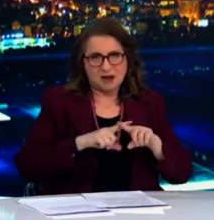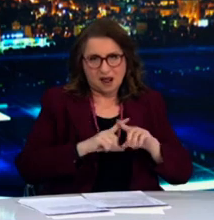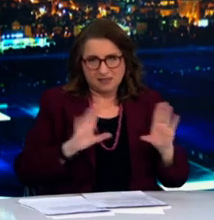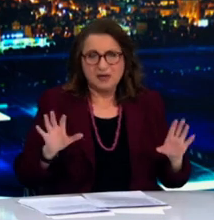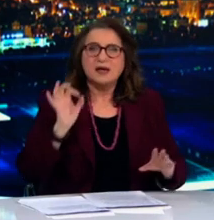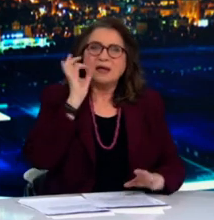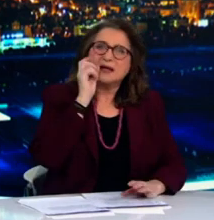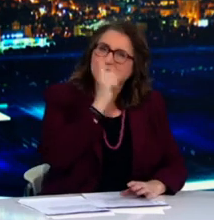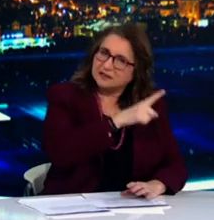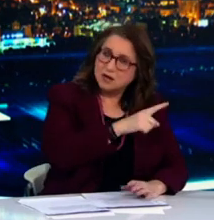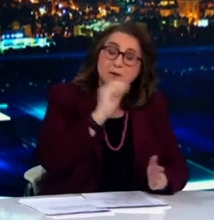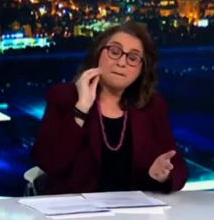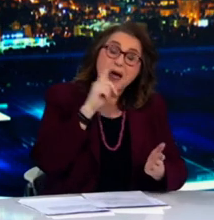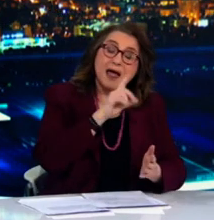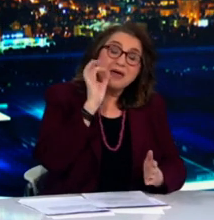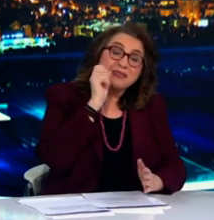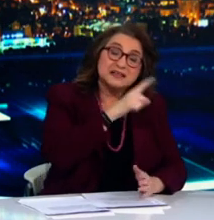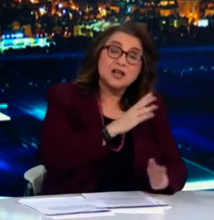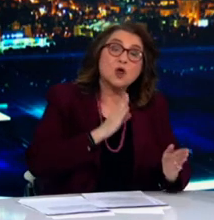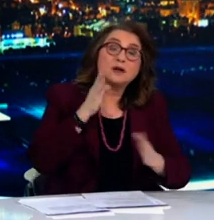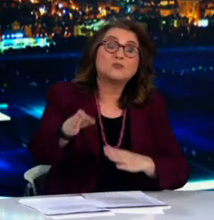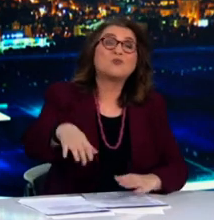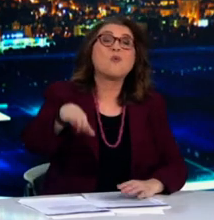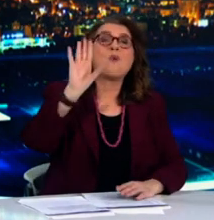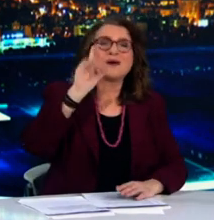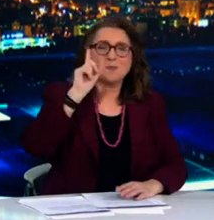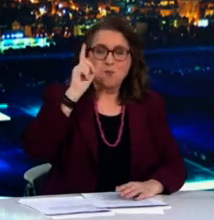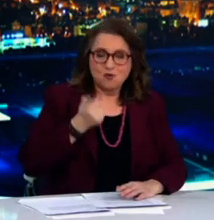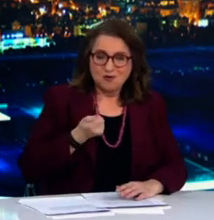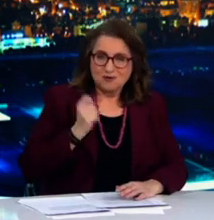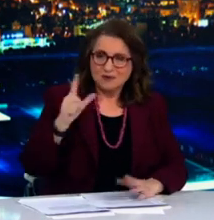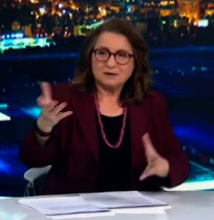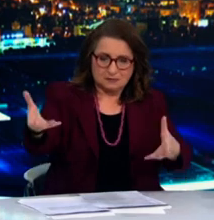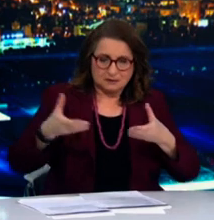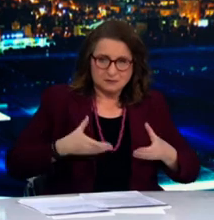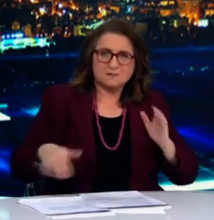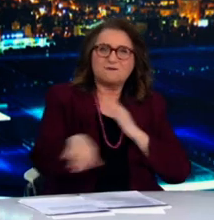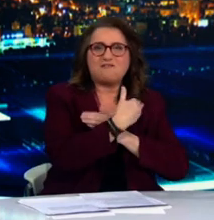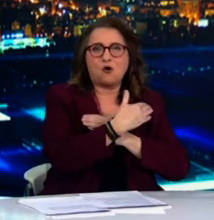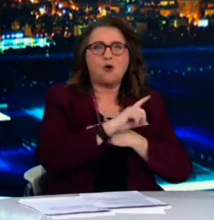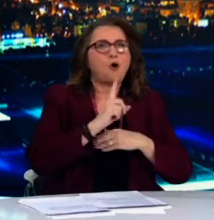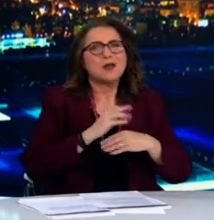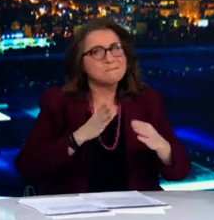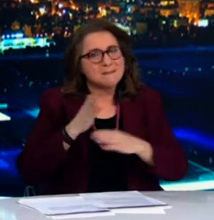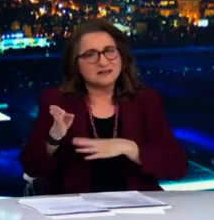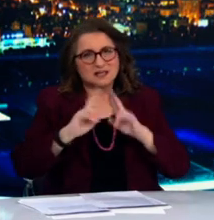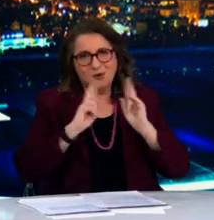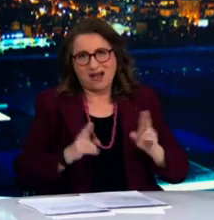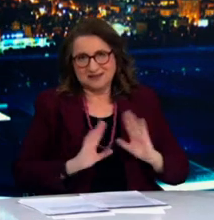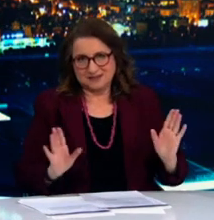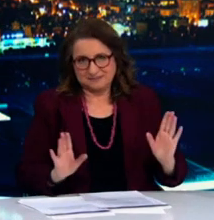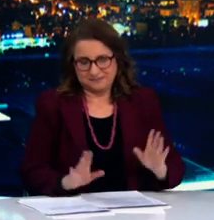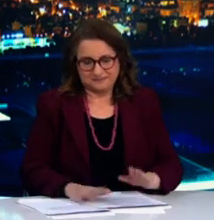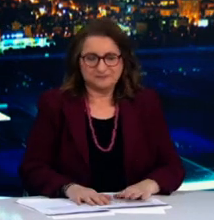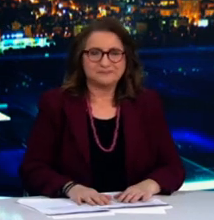Θεσσαλονίκης μόνο με click away καθώς στις περιοχές αυτές παρατηρείται μερική σταθεροποίηση του αριθμού των κρουσμάτων. Αντίθετα στην